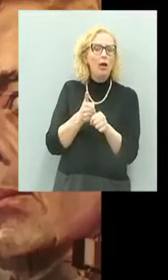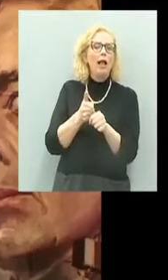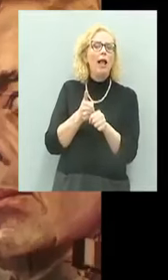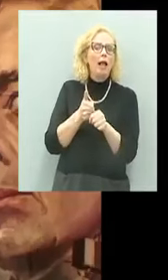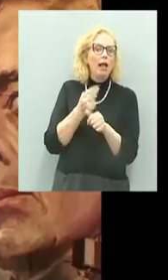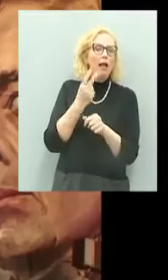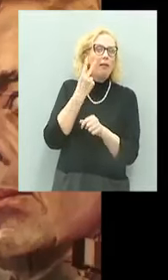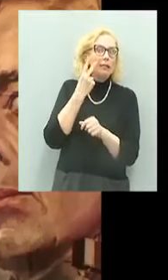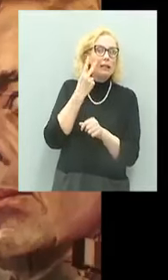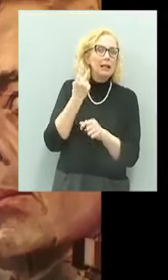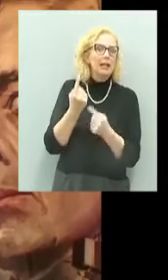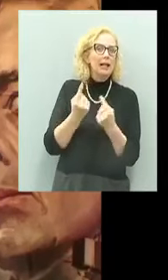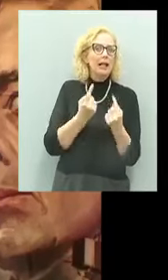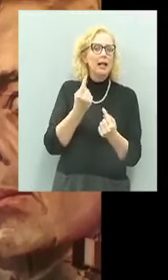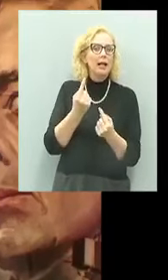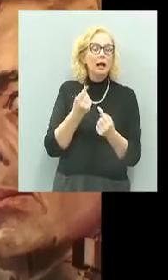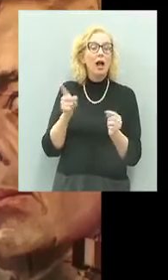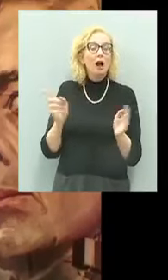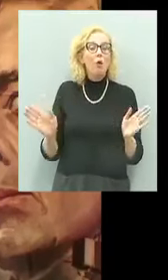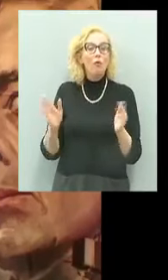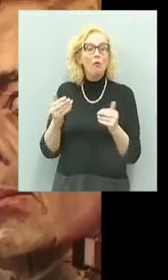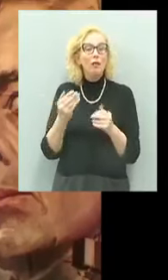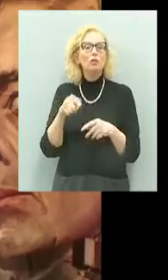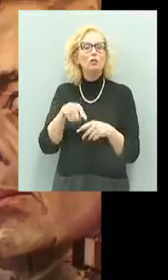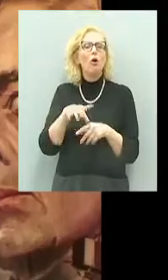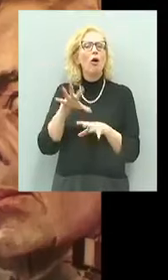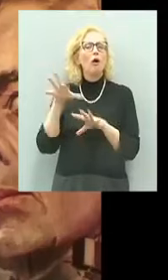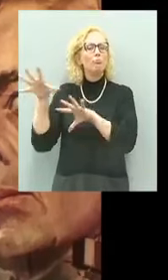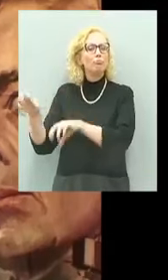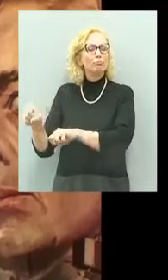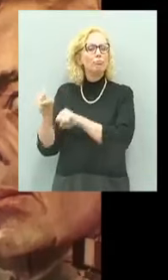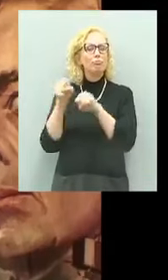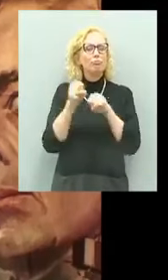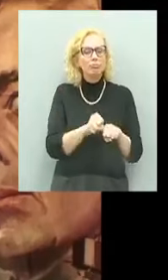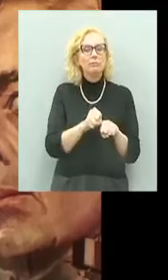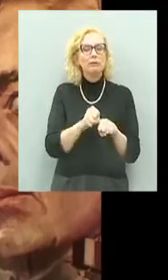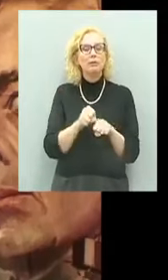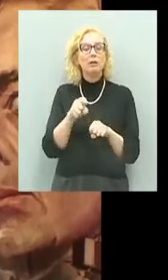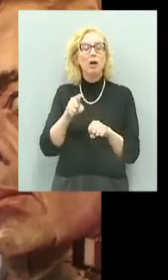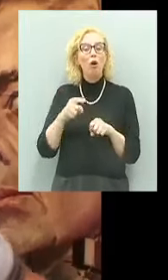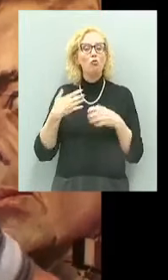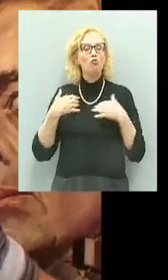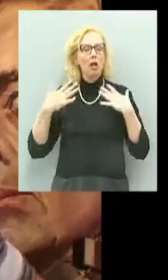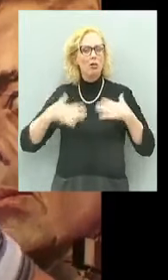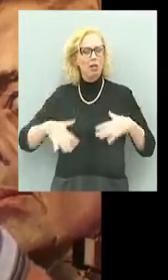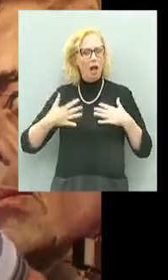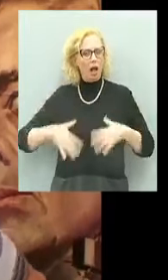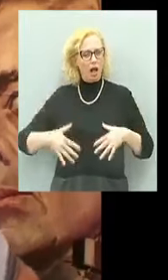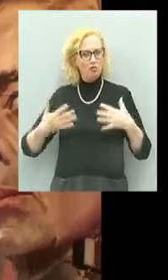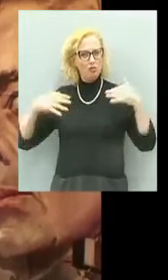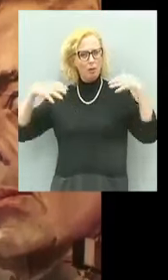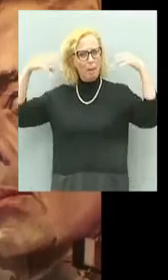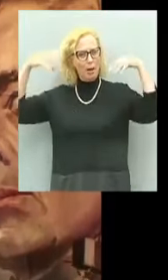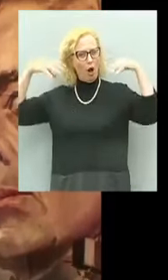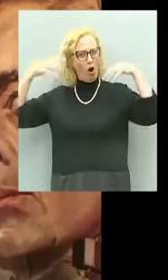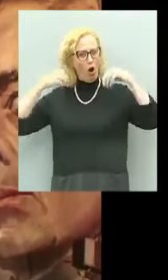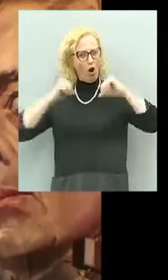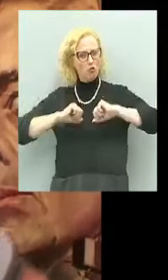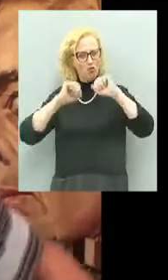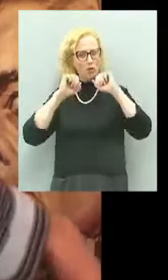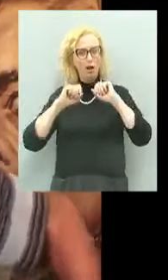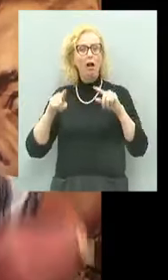attenti al colpo, quando che lui era dentro nell'ufficio lo hanno preso, aveva un trench di questa di pioggia,